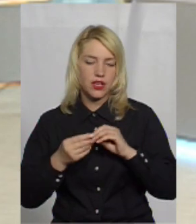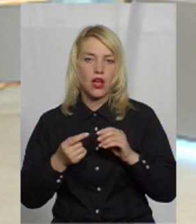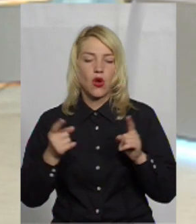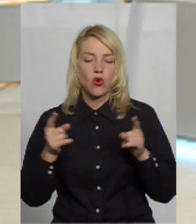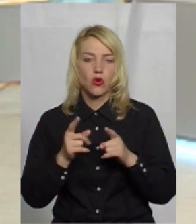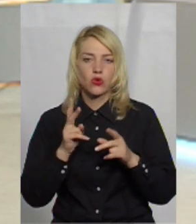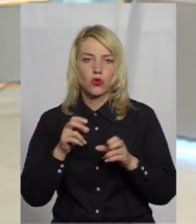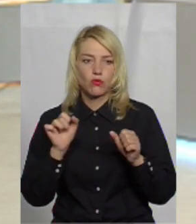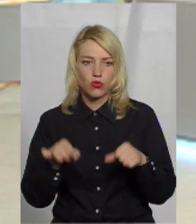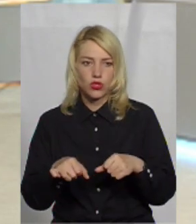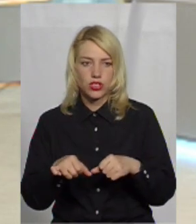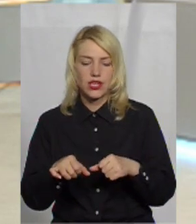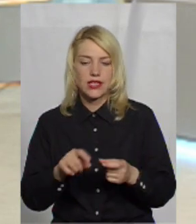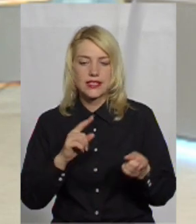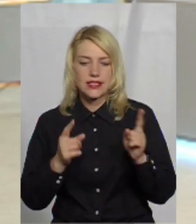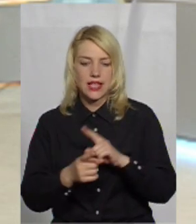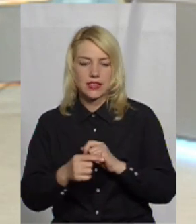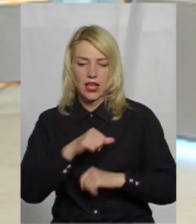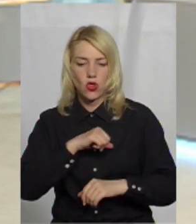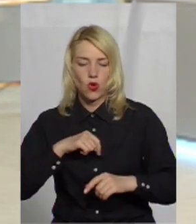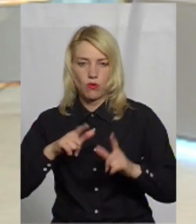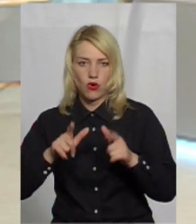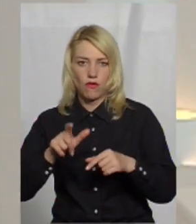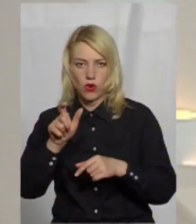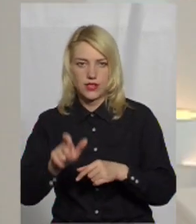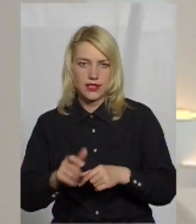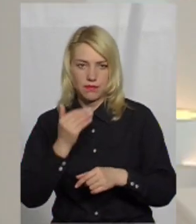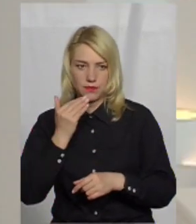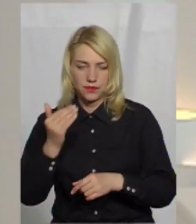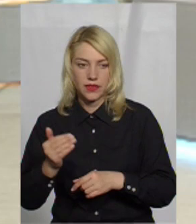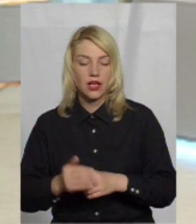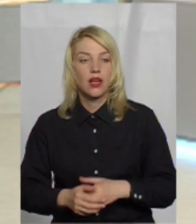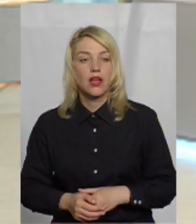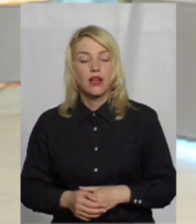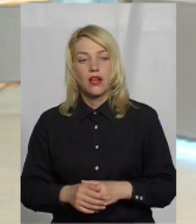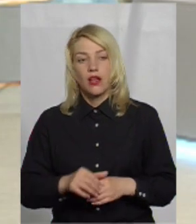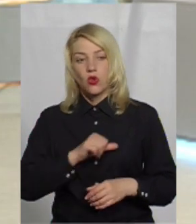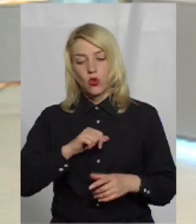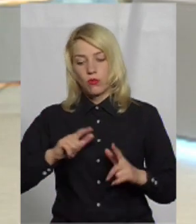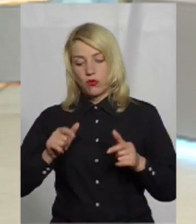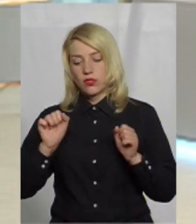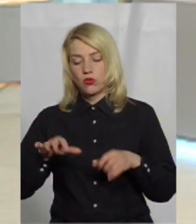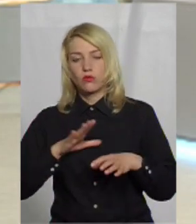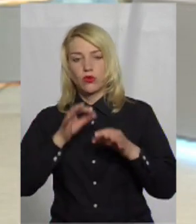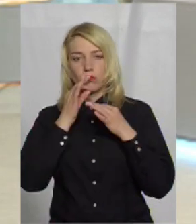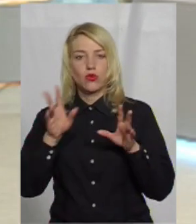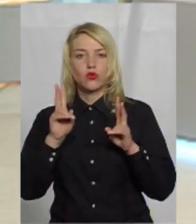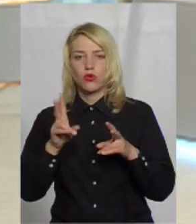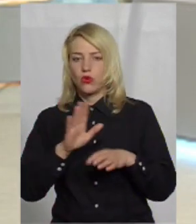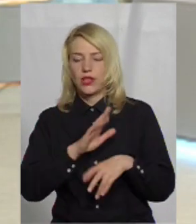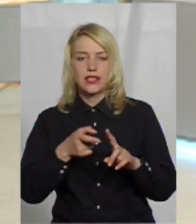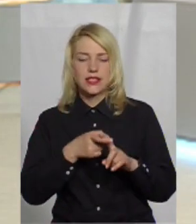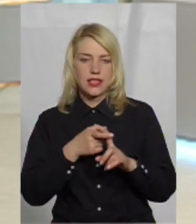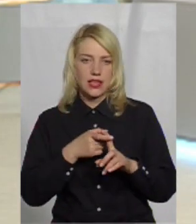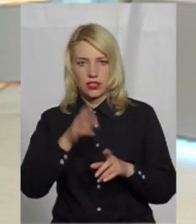може стати добровольцем? Є якісь вимоги? Добровольцем може бути будь-хто, незалежно від статі